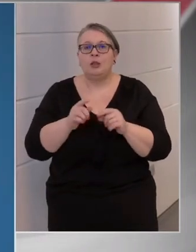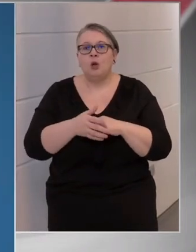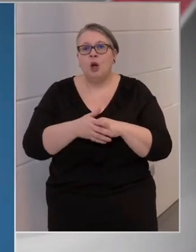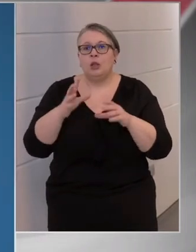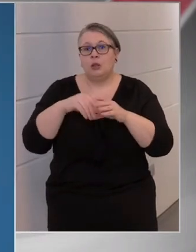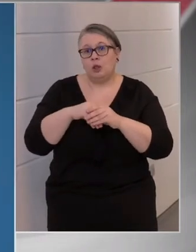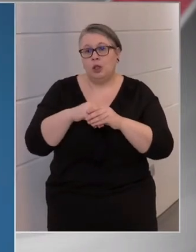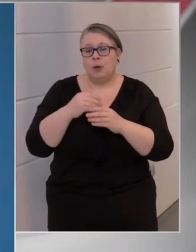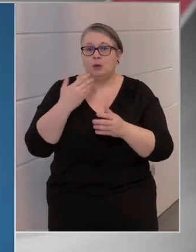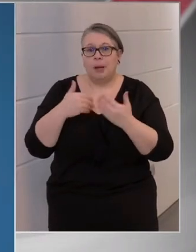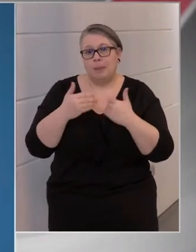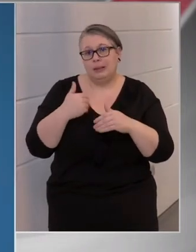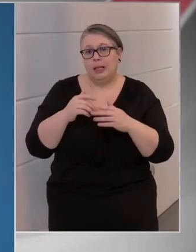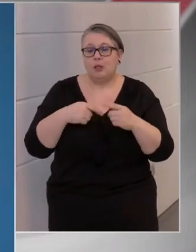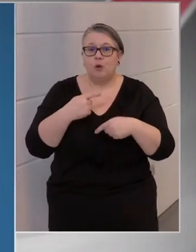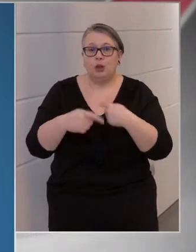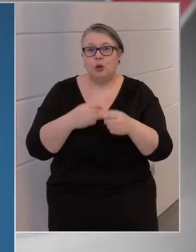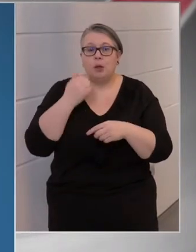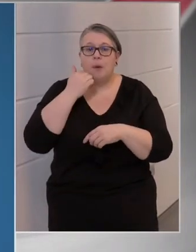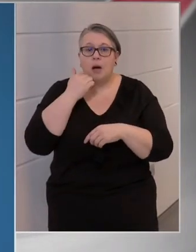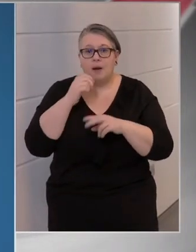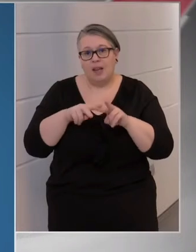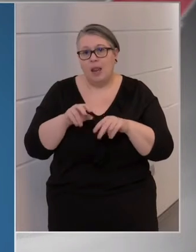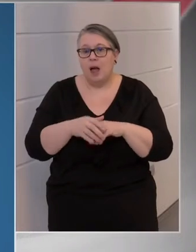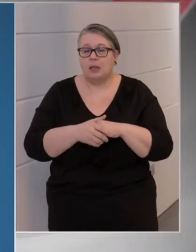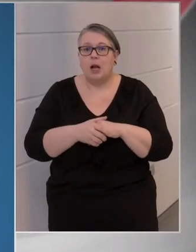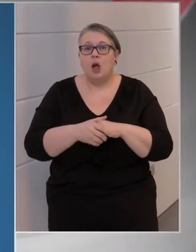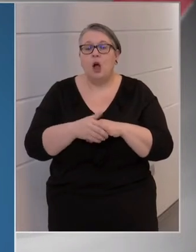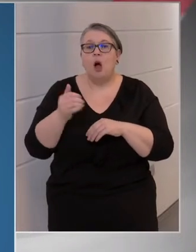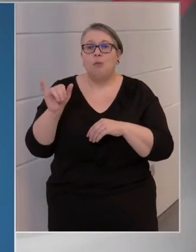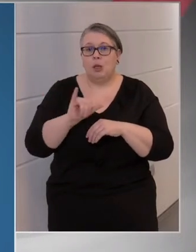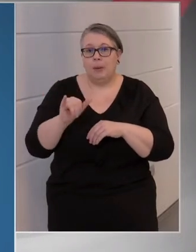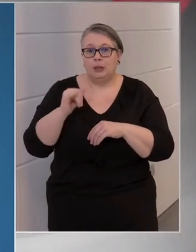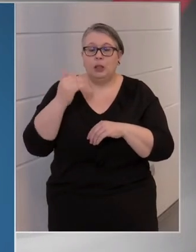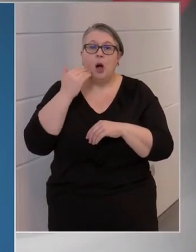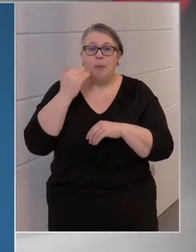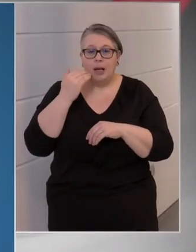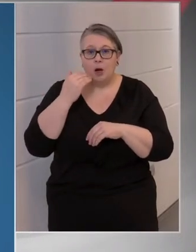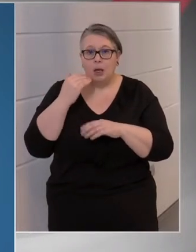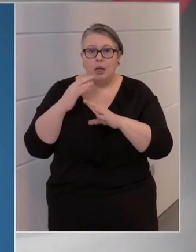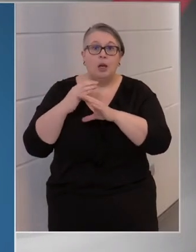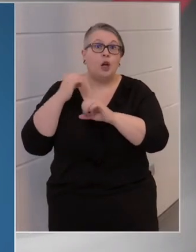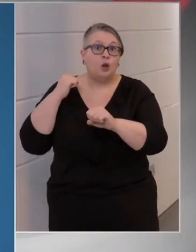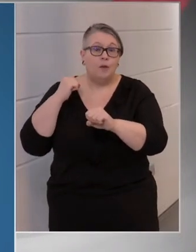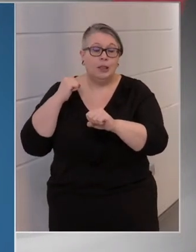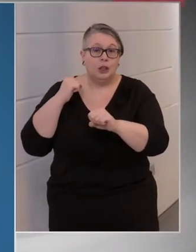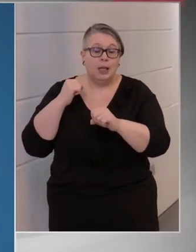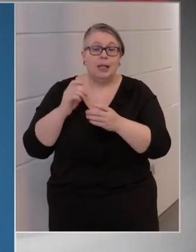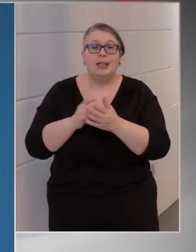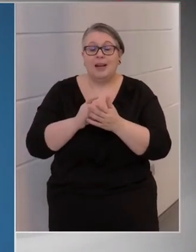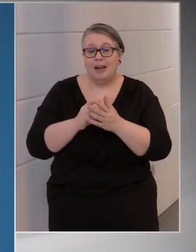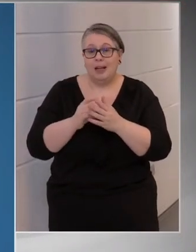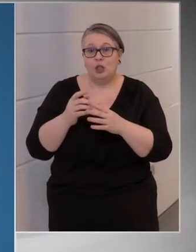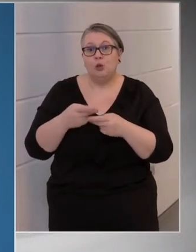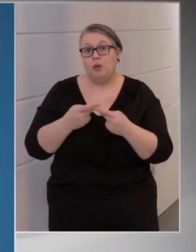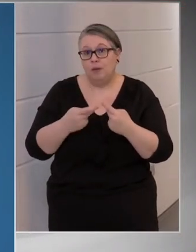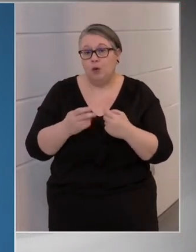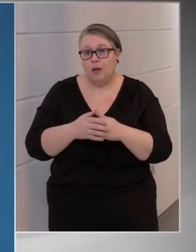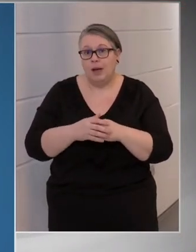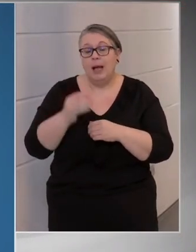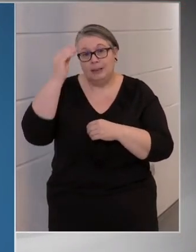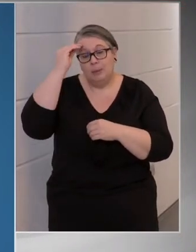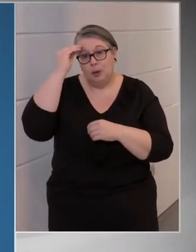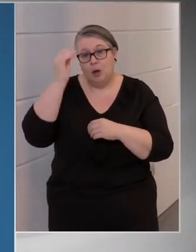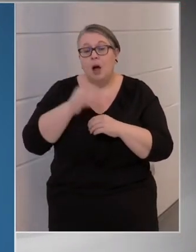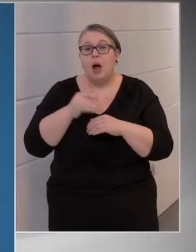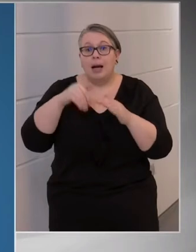tartalmas megbeszélést folytatott Márk Dillárdal a Budapesti Amerikai Nagykövetség ideglenes ügyvívőjével. Vajon eszébe jutott-e a